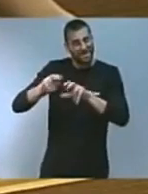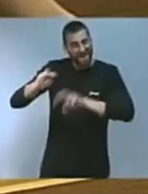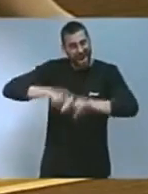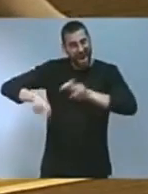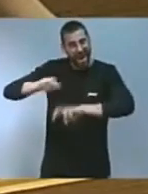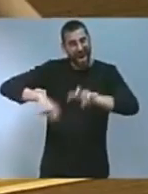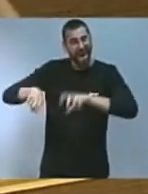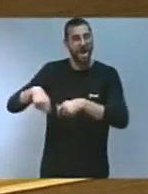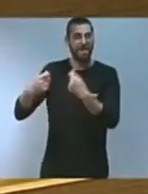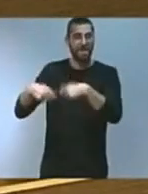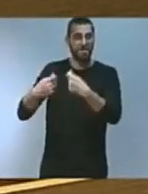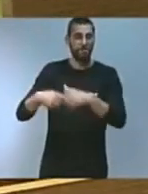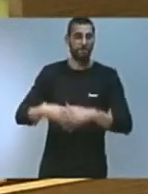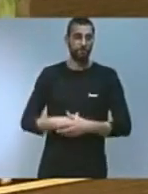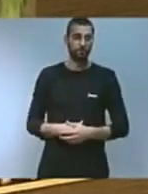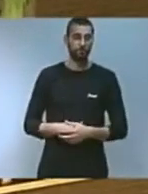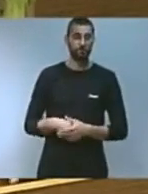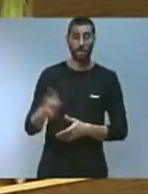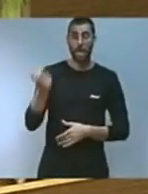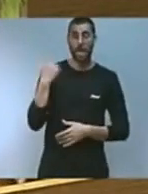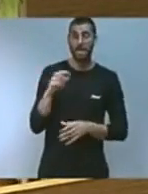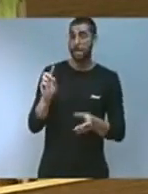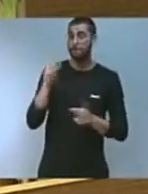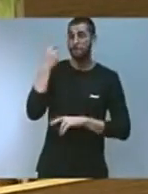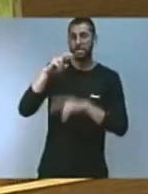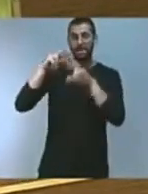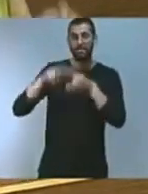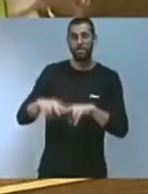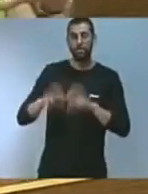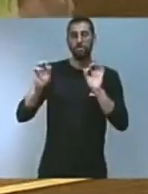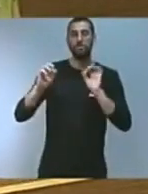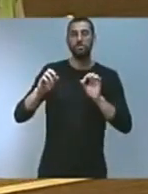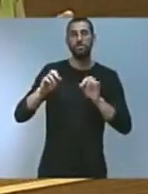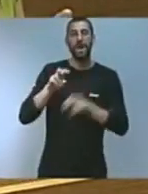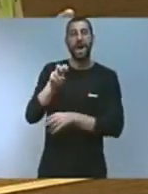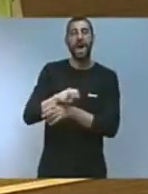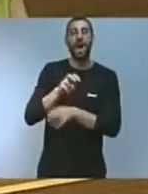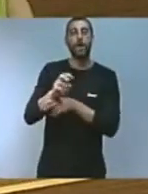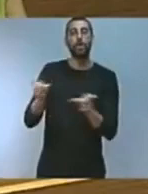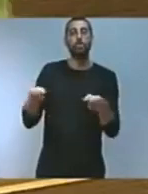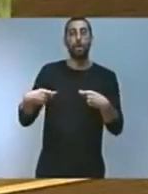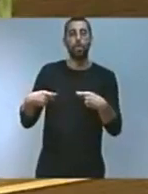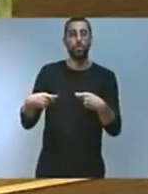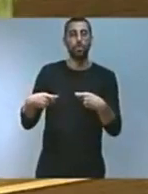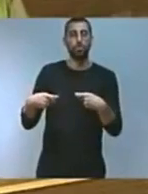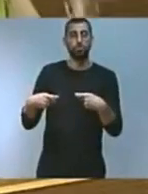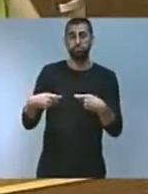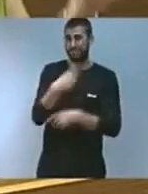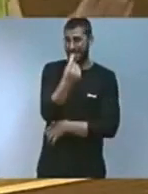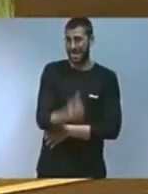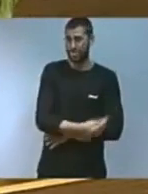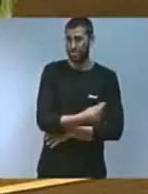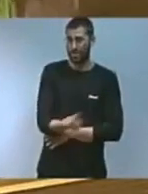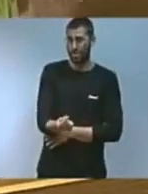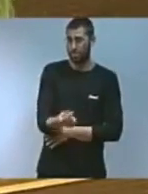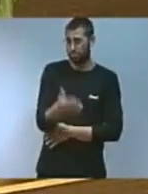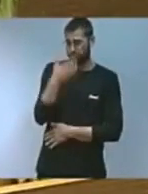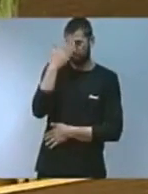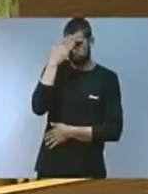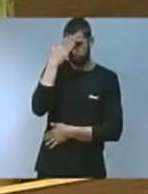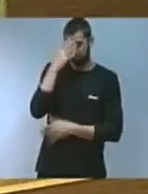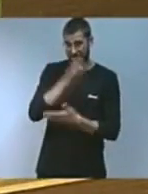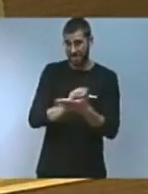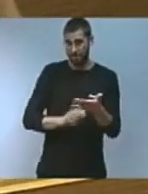ahir me passaven una primera valoració d'agroseguros i el final de les conclusions era demolidora, amb una frase o